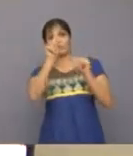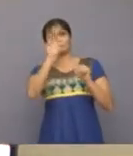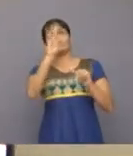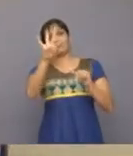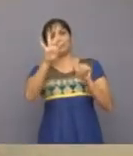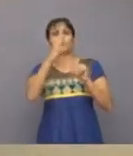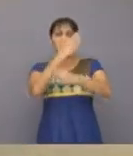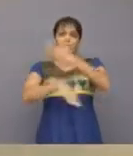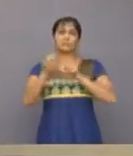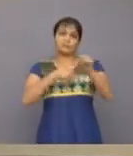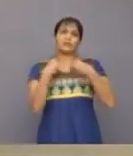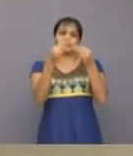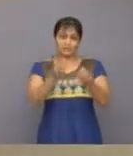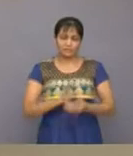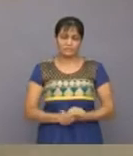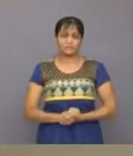चार में दिया जाता है